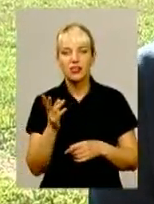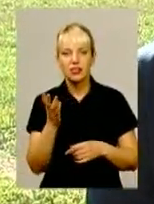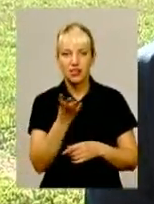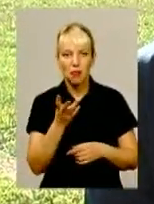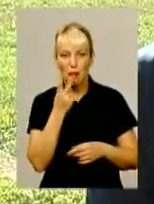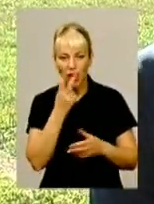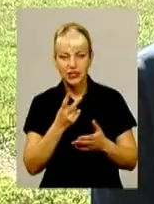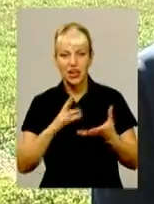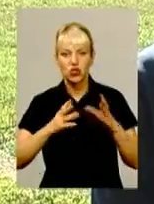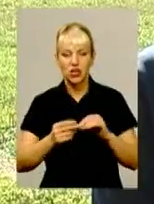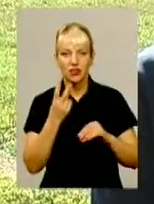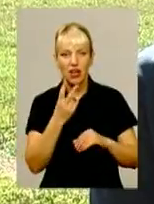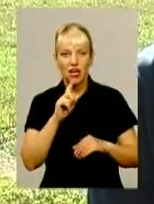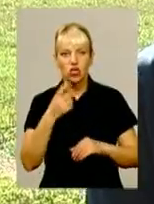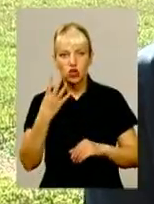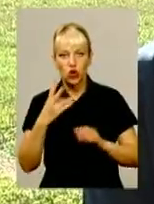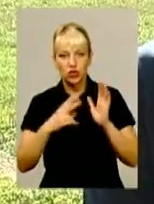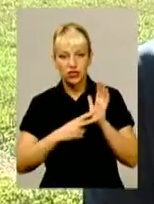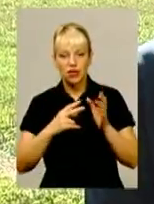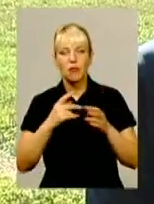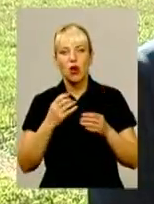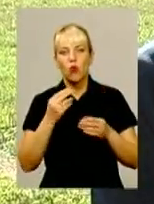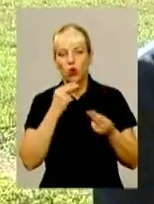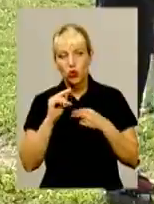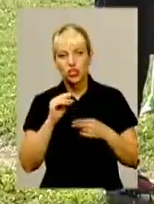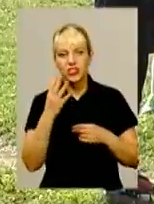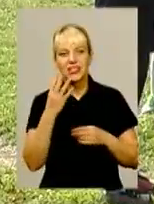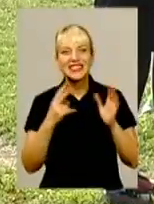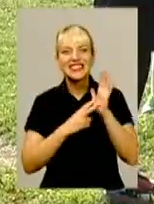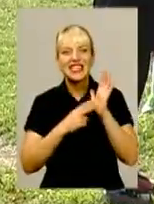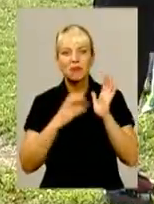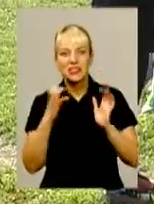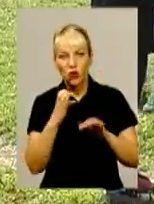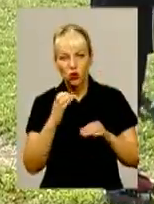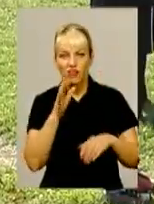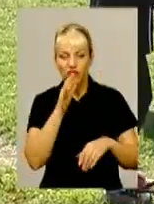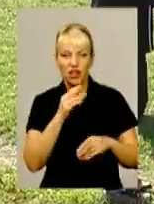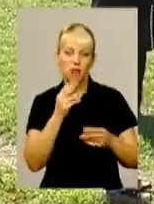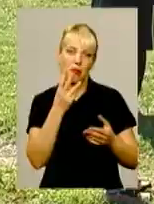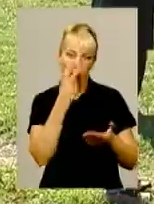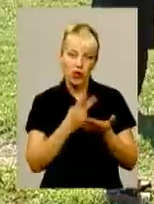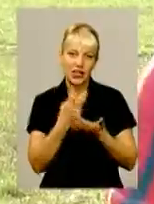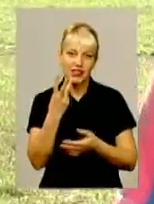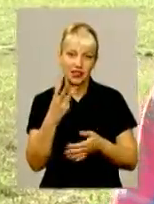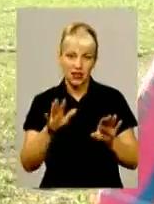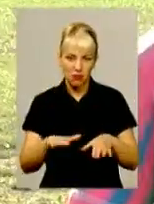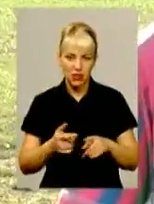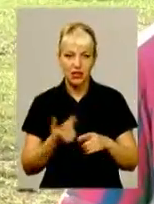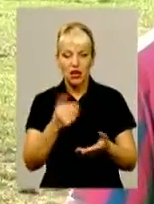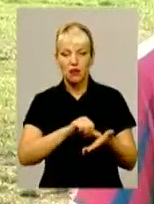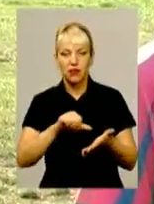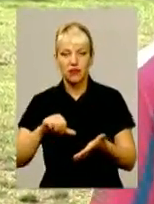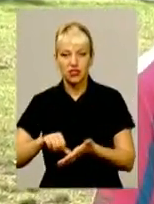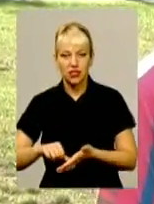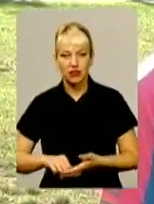2.47, улучшили на 7 секунд часу і показали третє місце. На чолі хмельницької команди була наймолодша з її представниці Віолетта